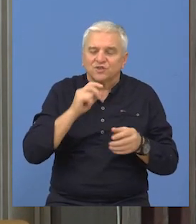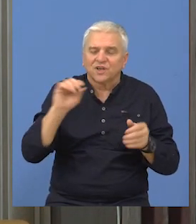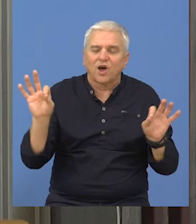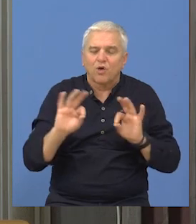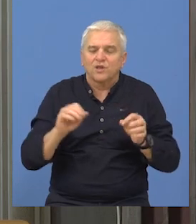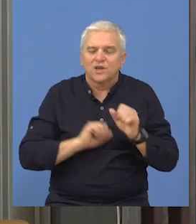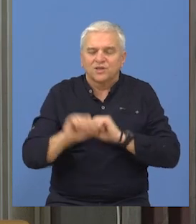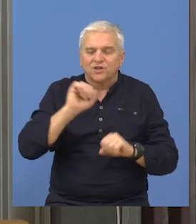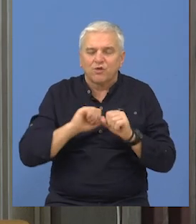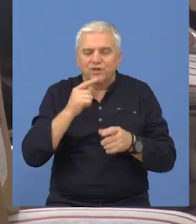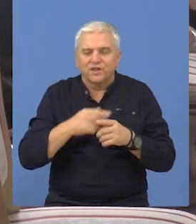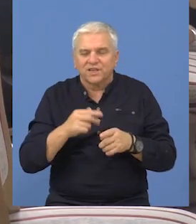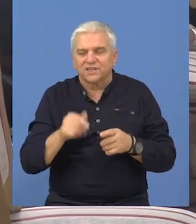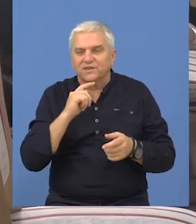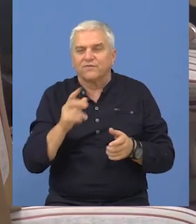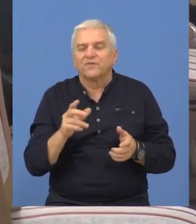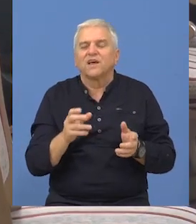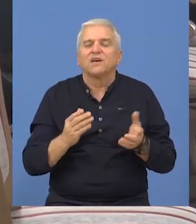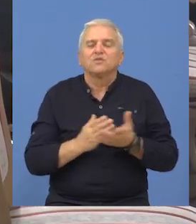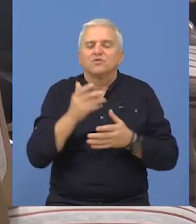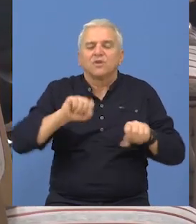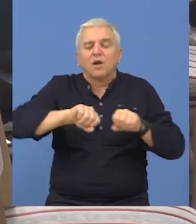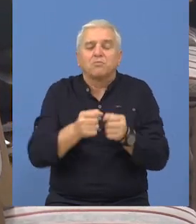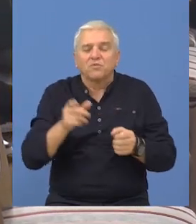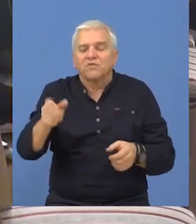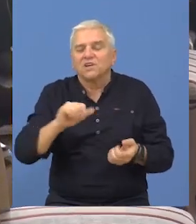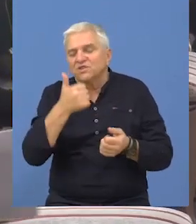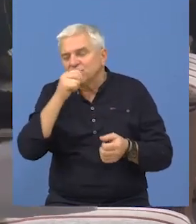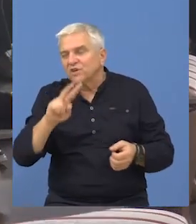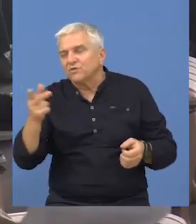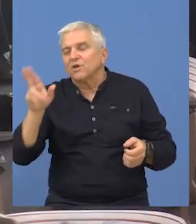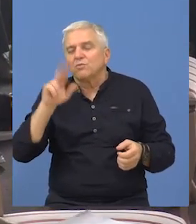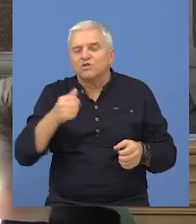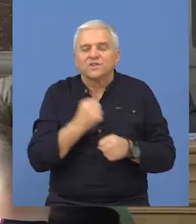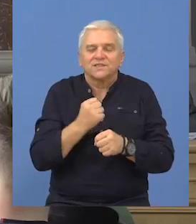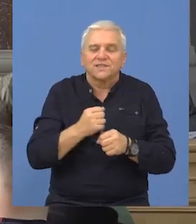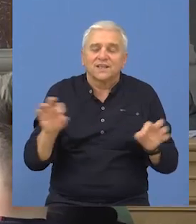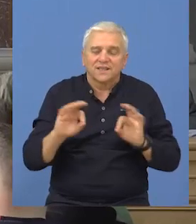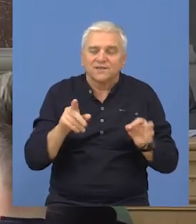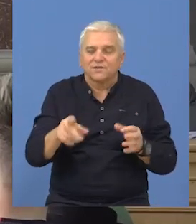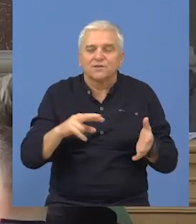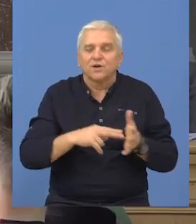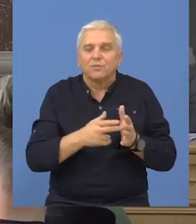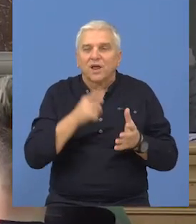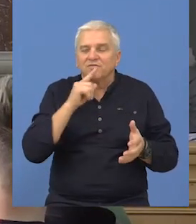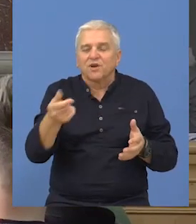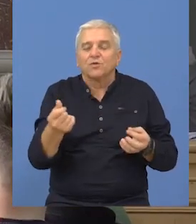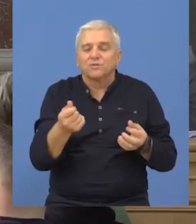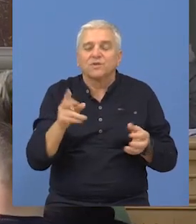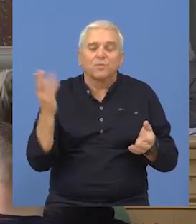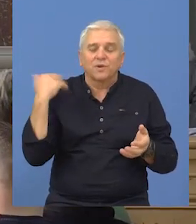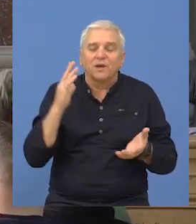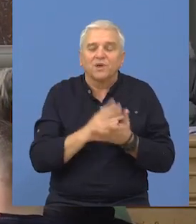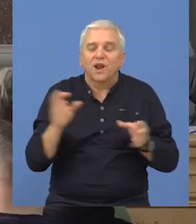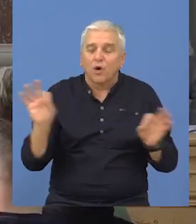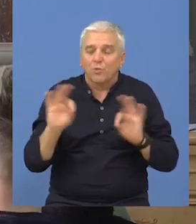održavanje, zapravo za eventualne kavarije i za sve ono što može da se desi u gledem sezoni. Jer pare koje su